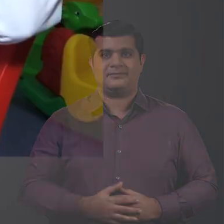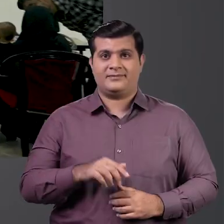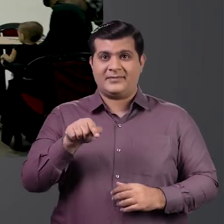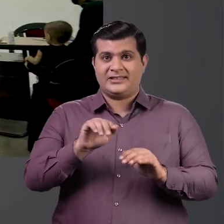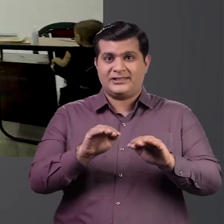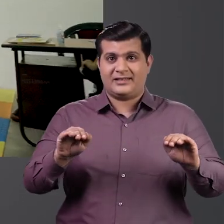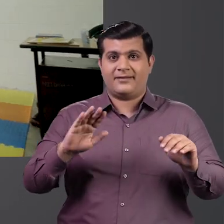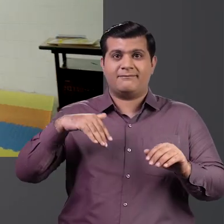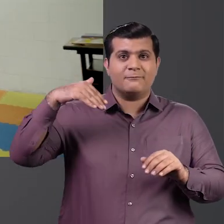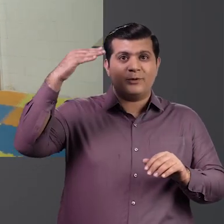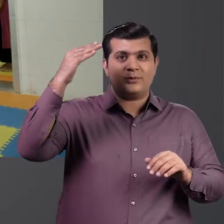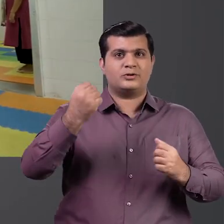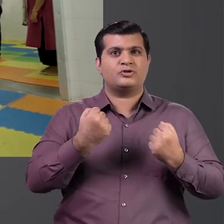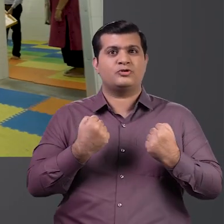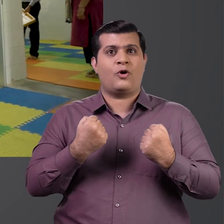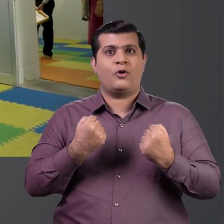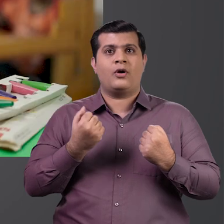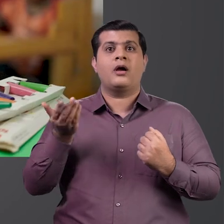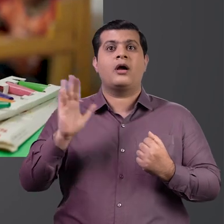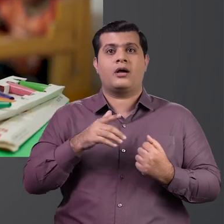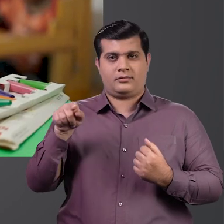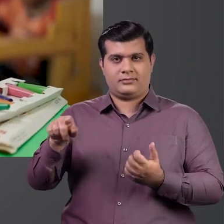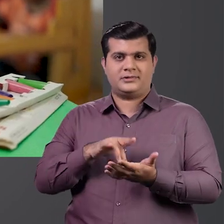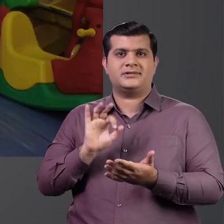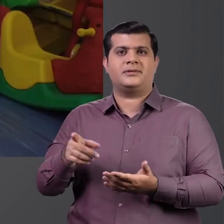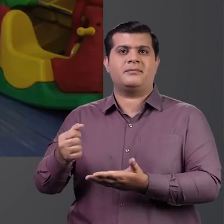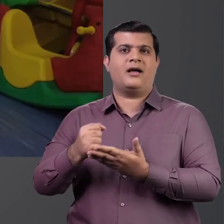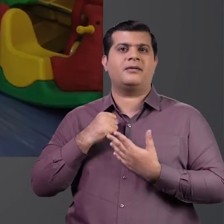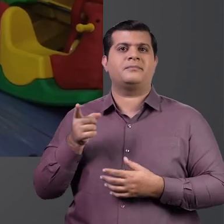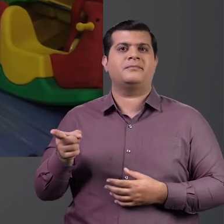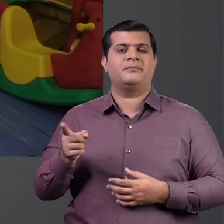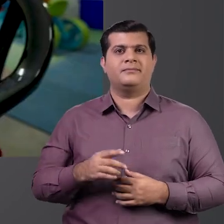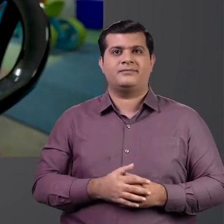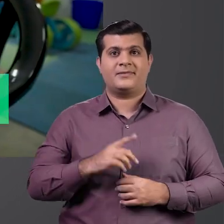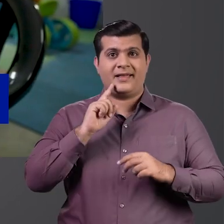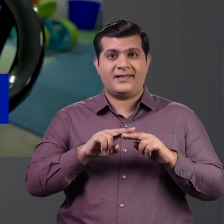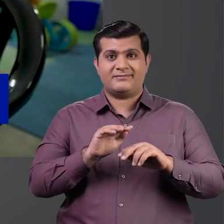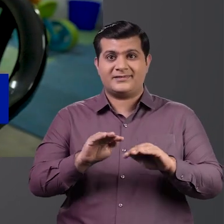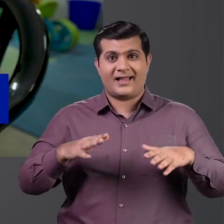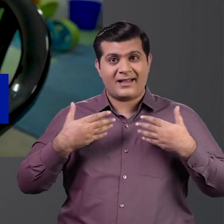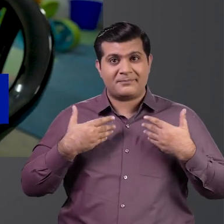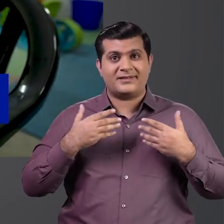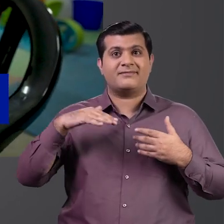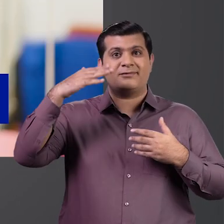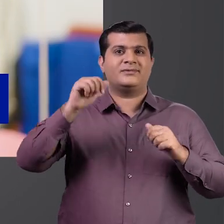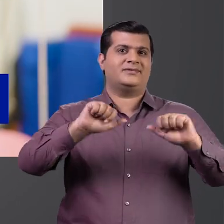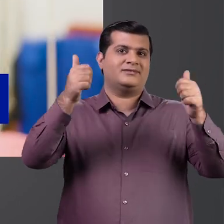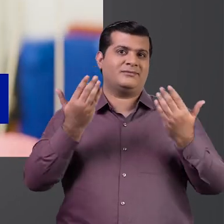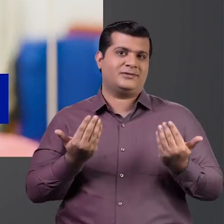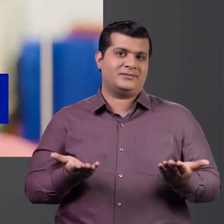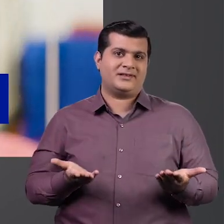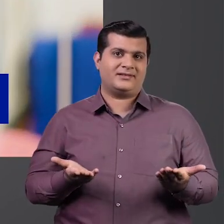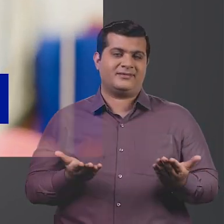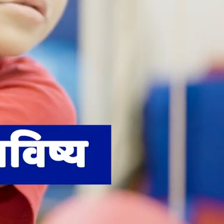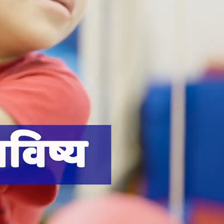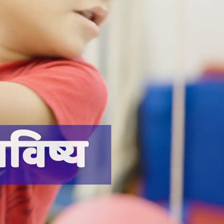इन बच्चों के सुनहरे भविश्य की दिशा आज इन केंद्रों में तैकी जा रही है सुरक्षित बच्पन सुनहरा